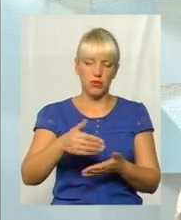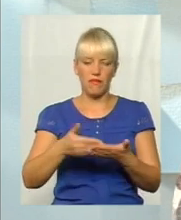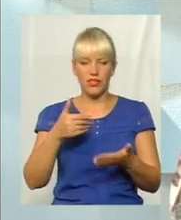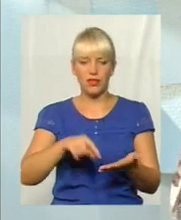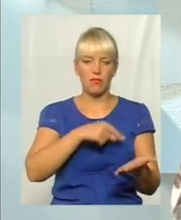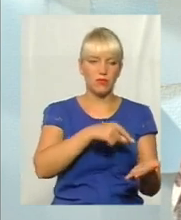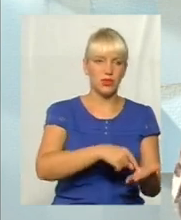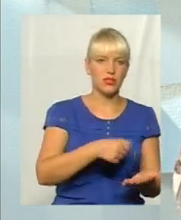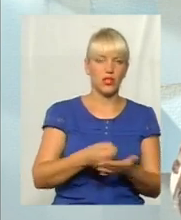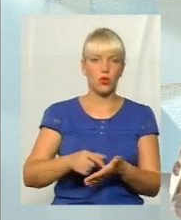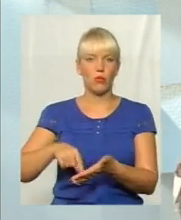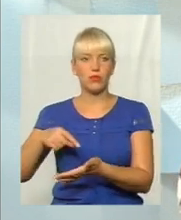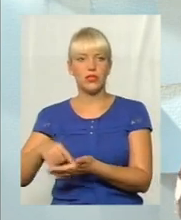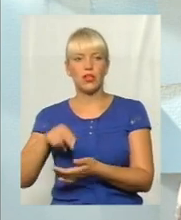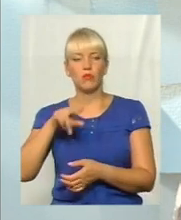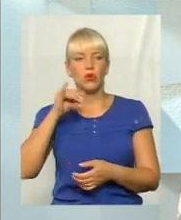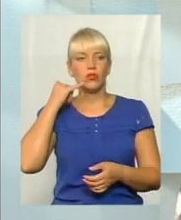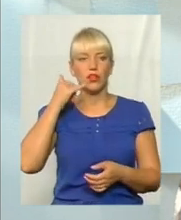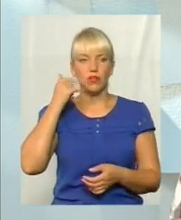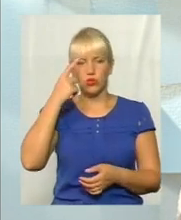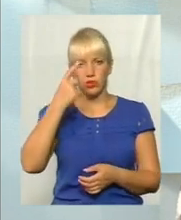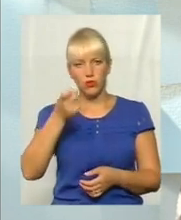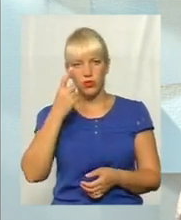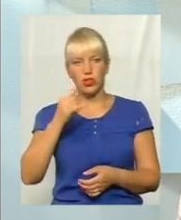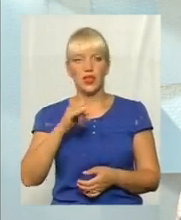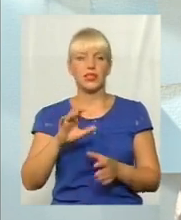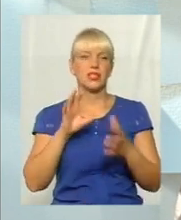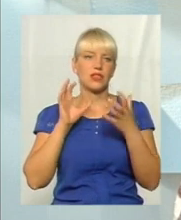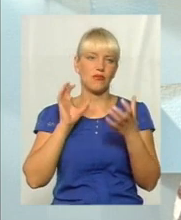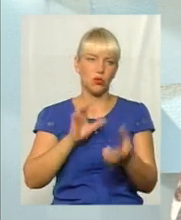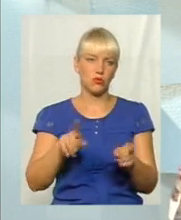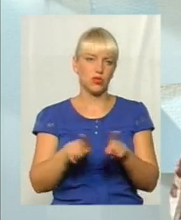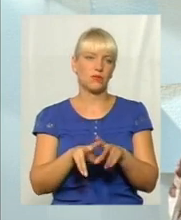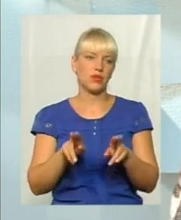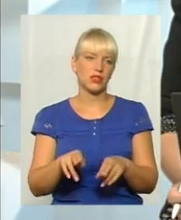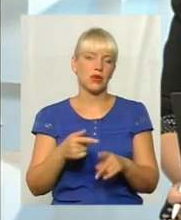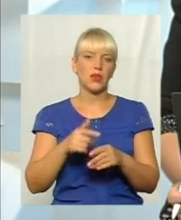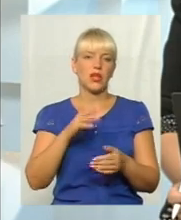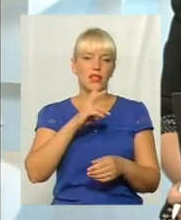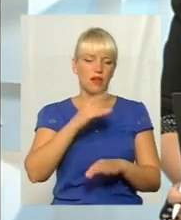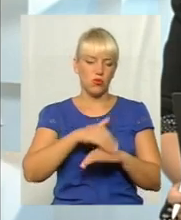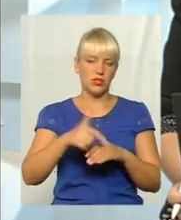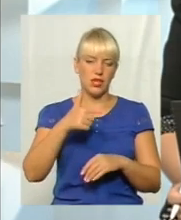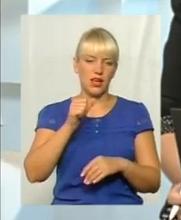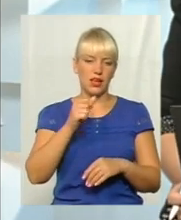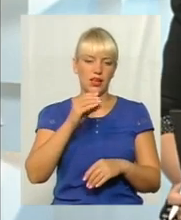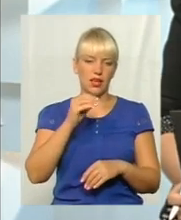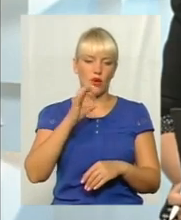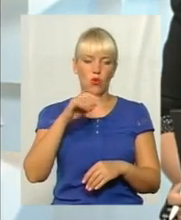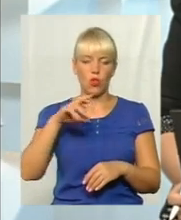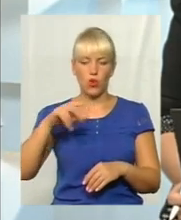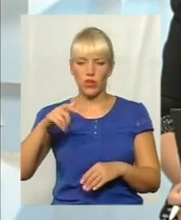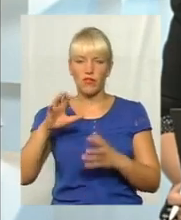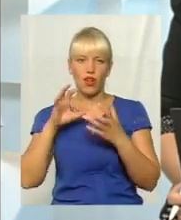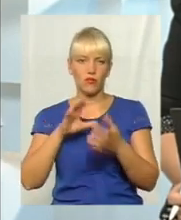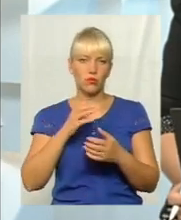міста. І саме по телефону сповіщають. І за автобусами, до речі. Так, от у нас на геологів, навіть автобусно звернулися до нас теж,